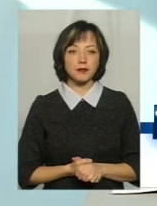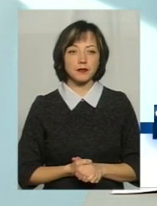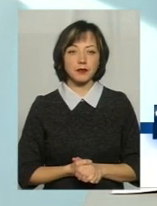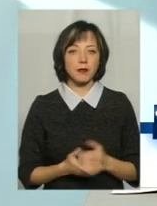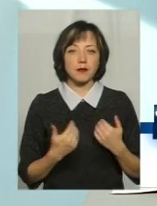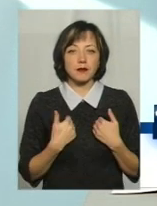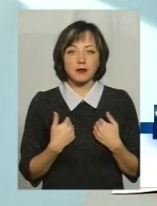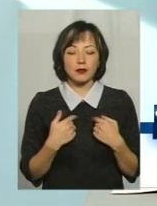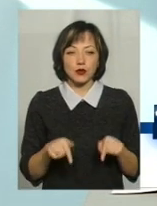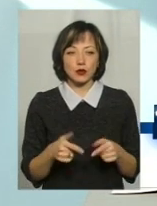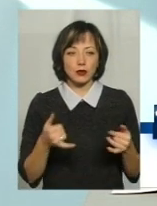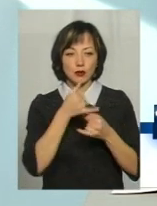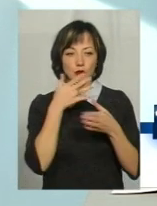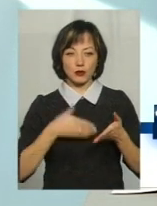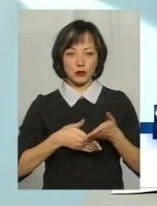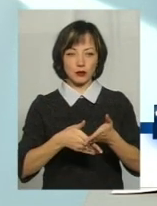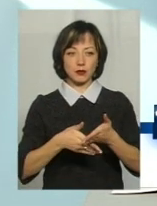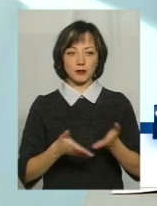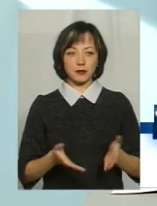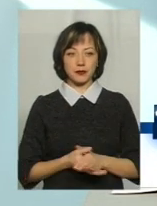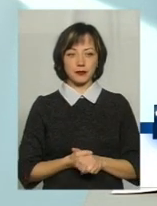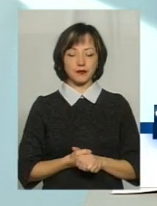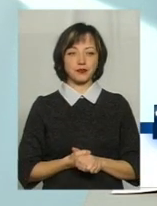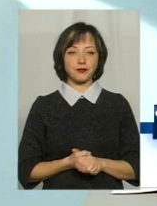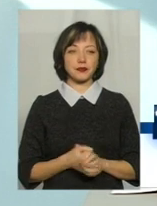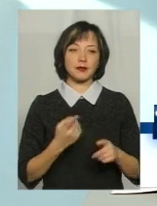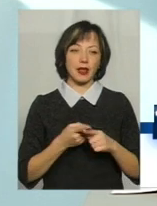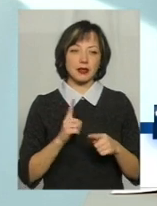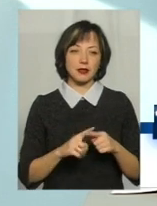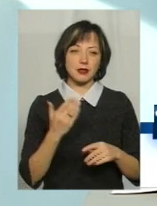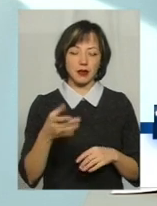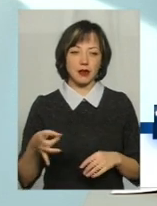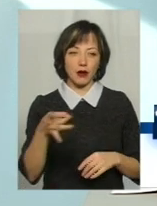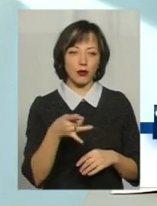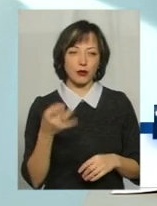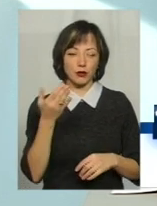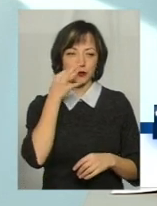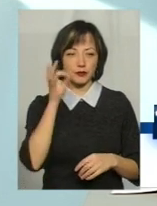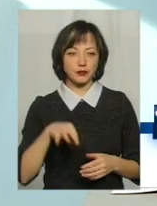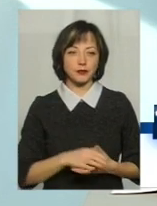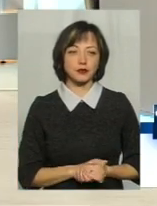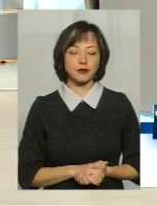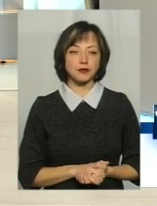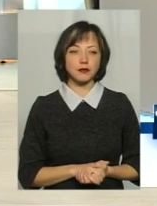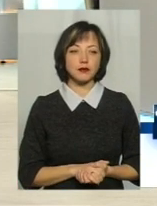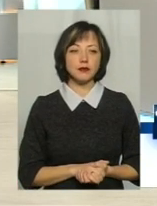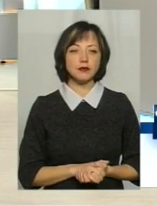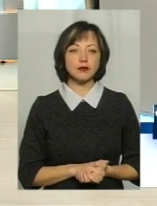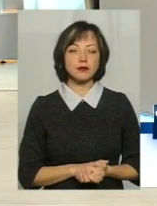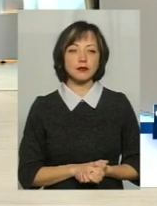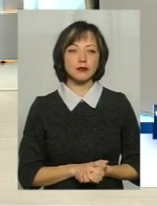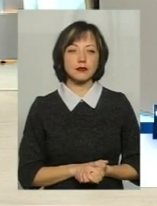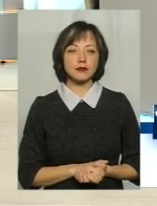Ми тут, на жаль, не куруємо це питання, тому що це виходить за компетенцію міської районки. Це вже маршрут, який замажувається.